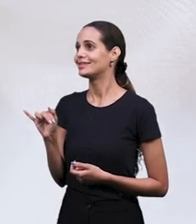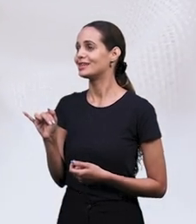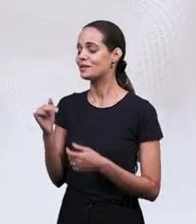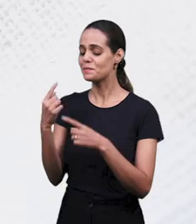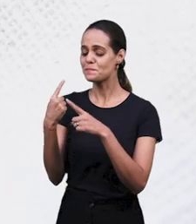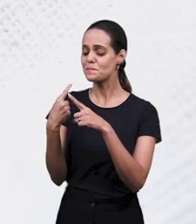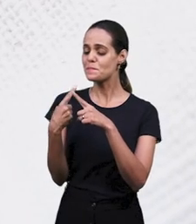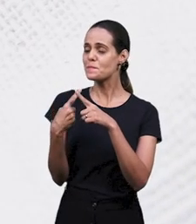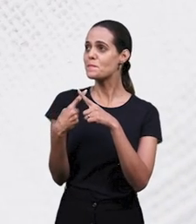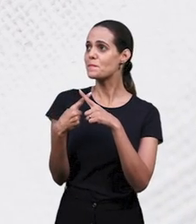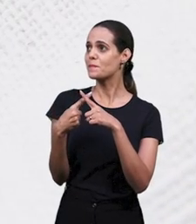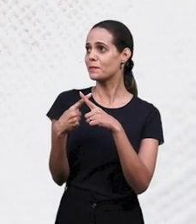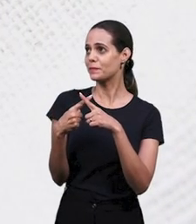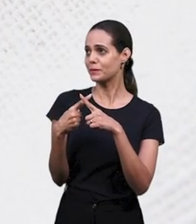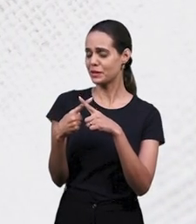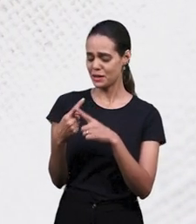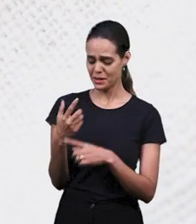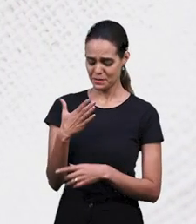мою.